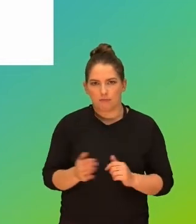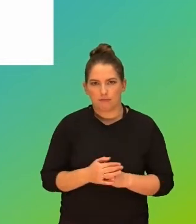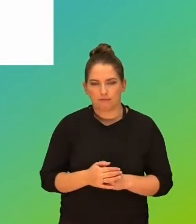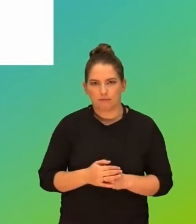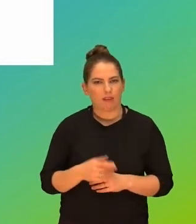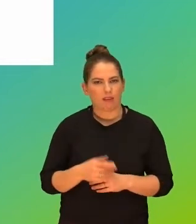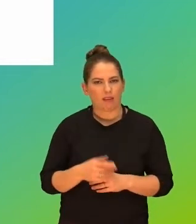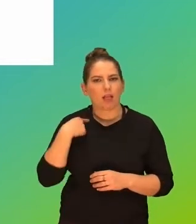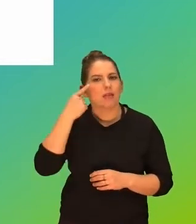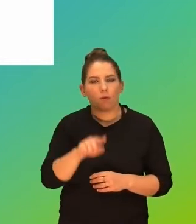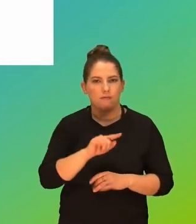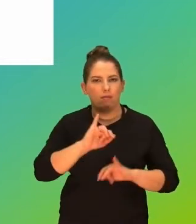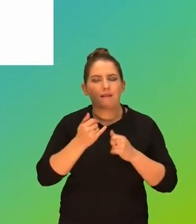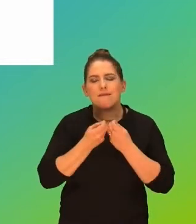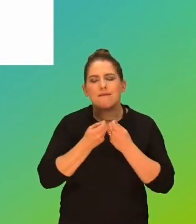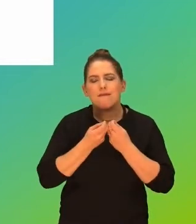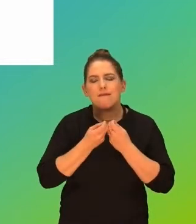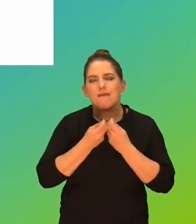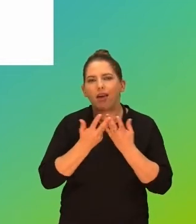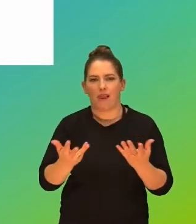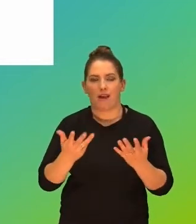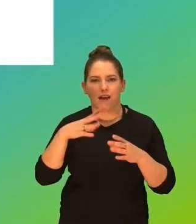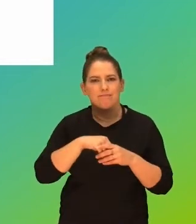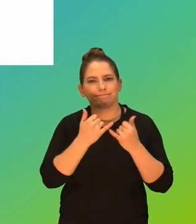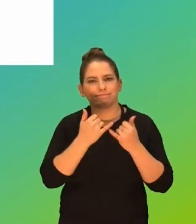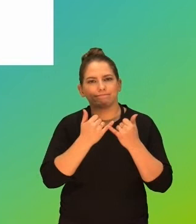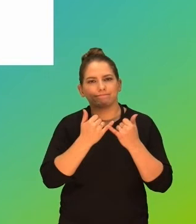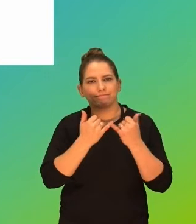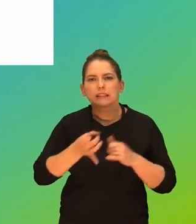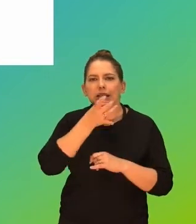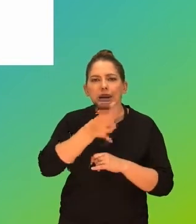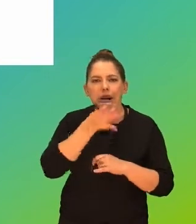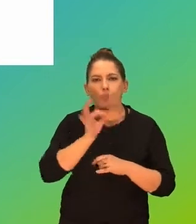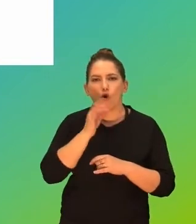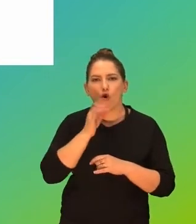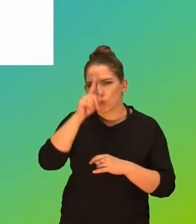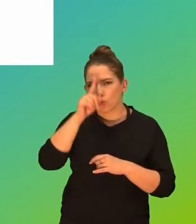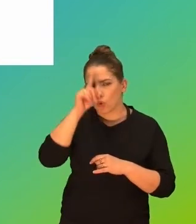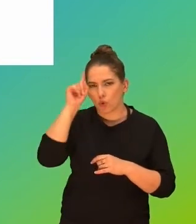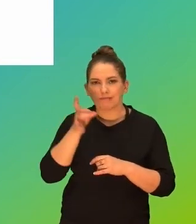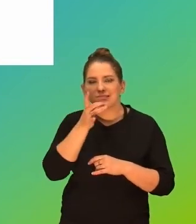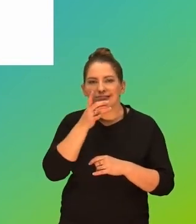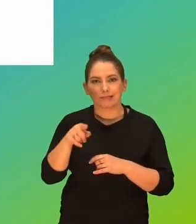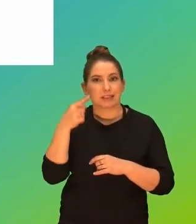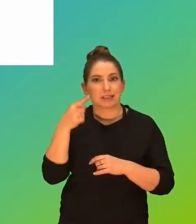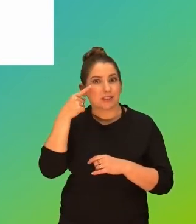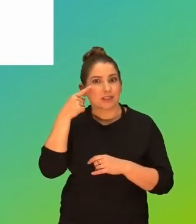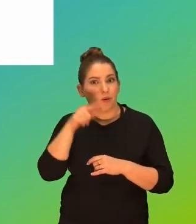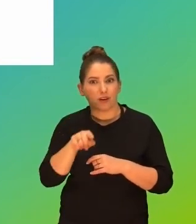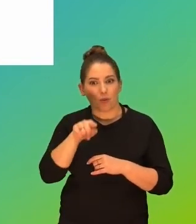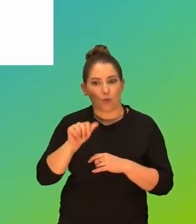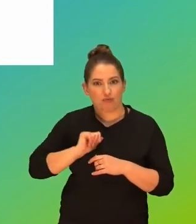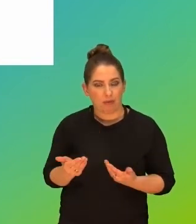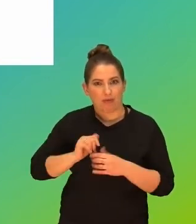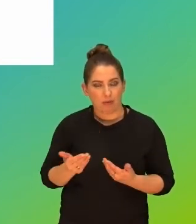Nie zauważają tego, jak wiele różnego rodzaju skarg młodzi ludzie zgłaszają, czy zauważają